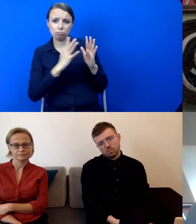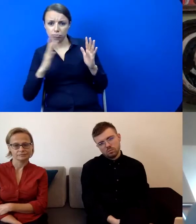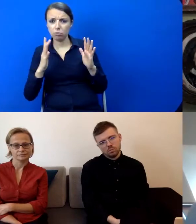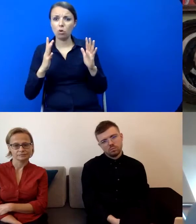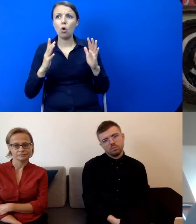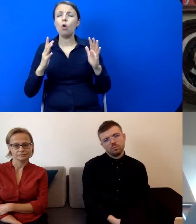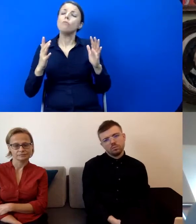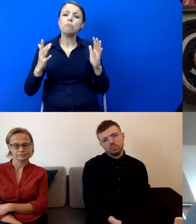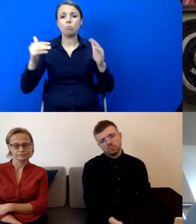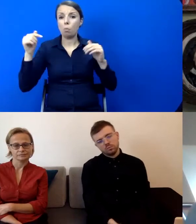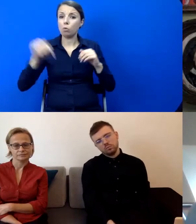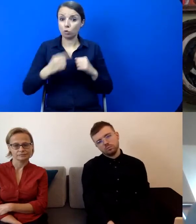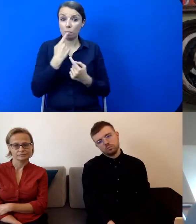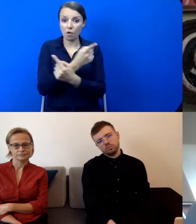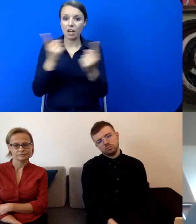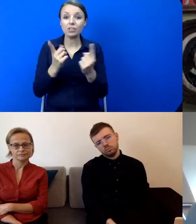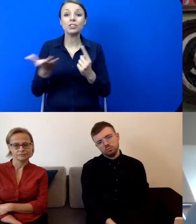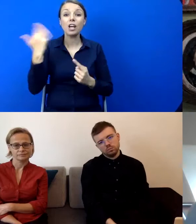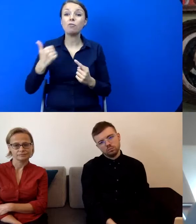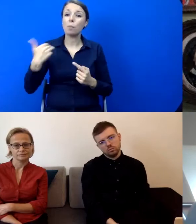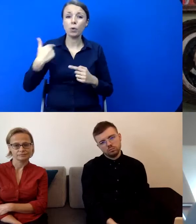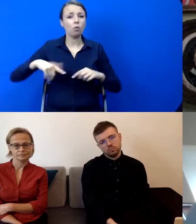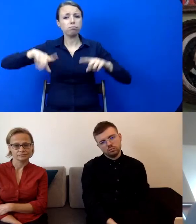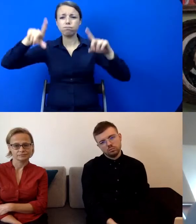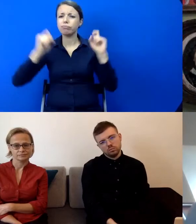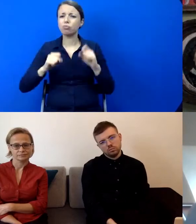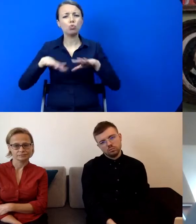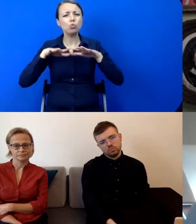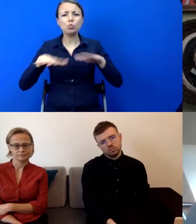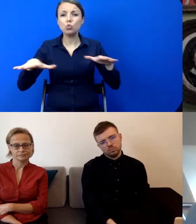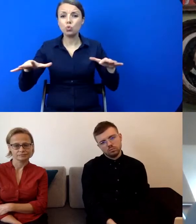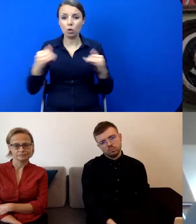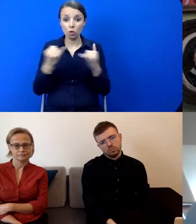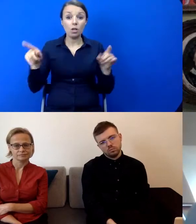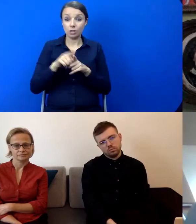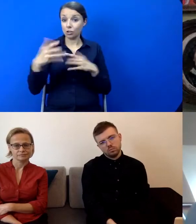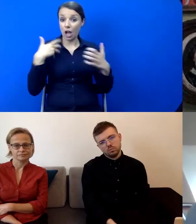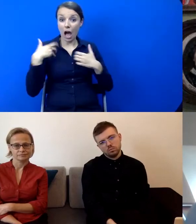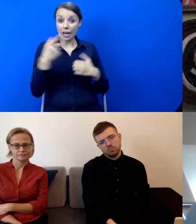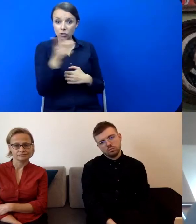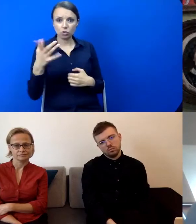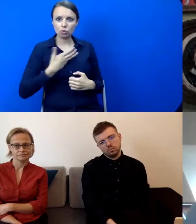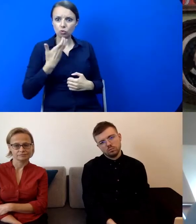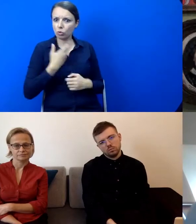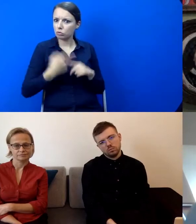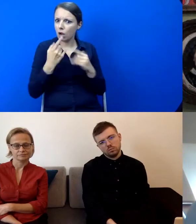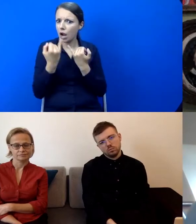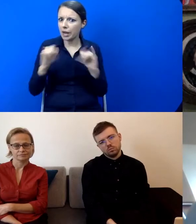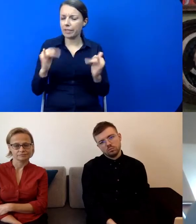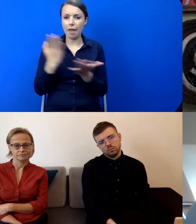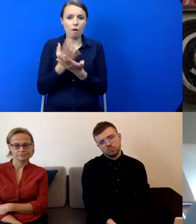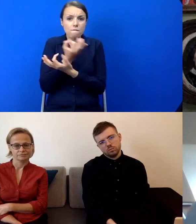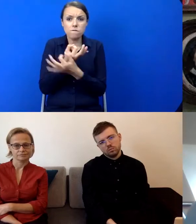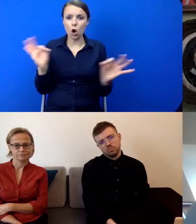bum na to, żeby... Bo artyści też poczuli to, że jest inaczej, jest wolność. W związku z tym chcieli po też